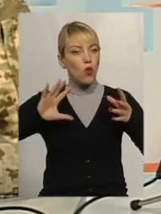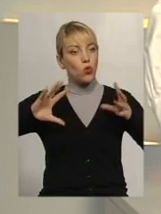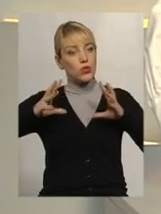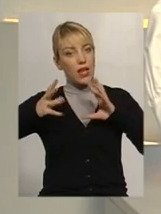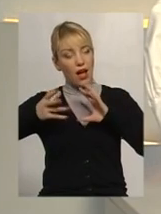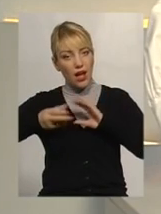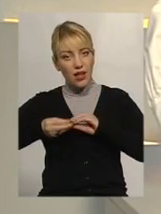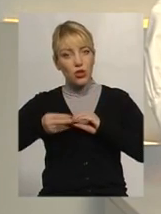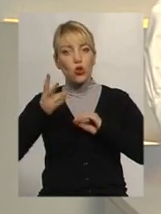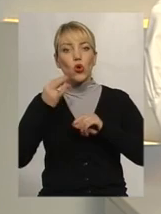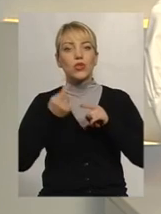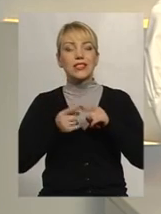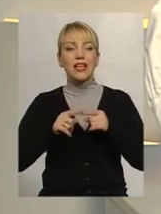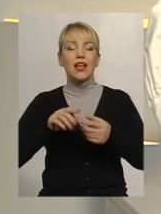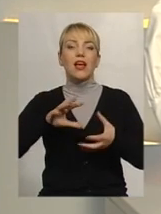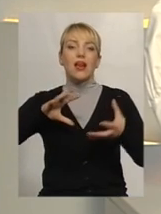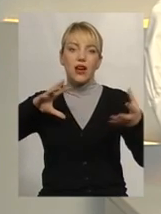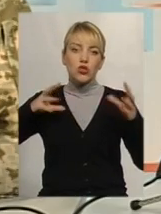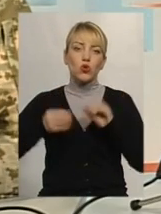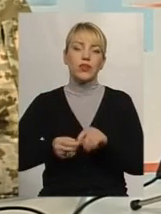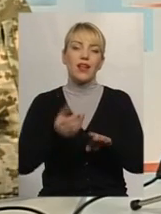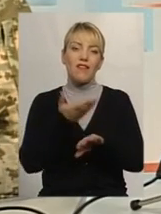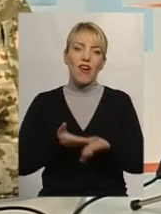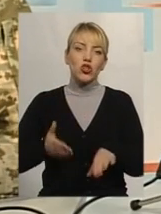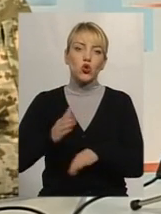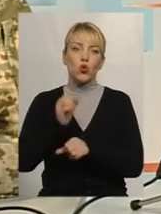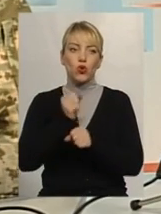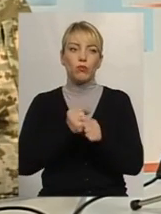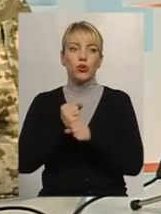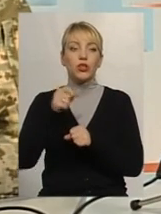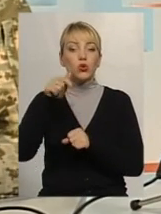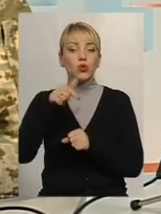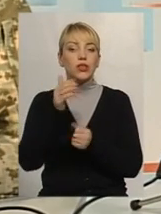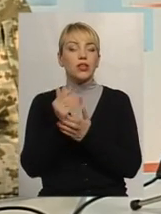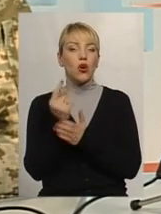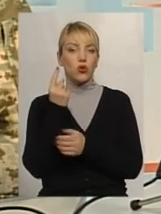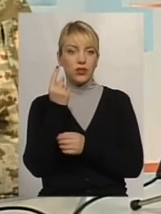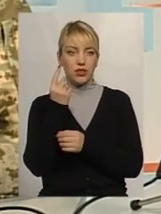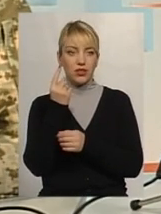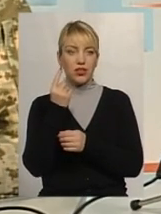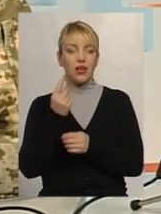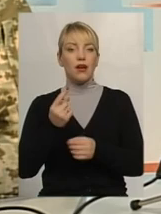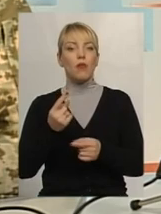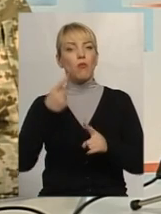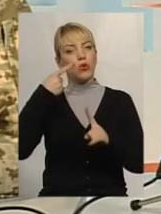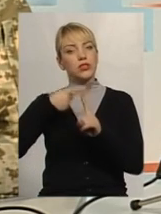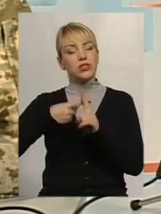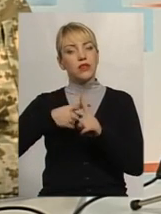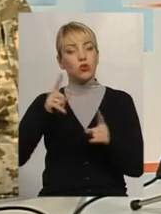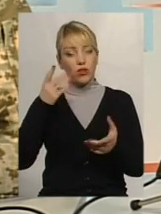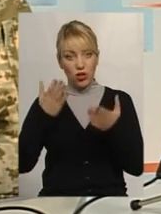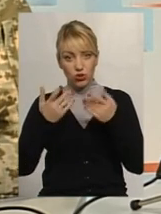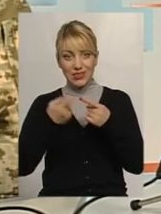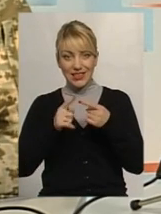Але це результат такої важкої роботи. Але тут є один незвичайно важкий позитив, що все-таки, якщо це